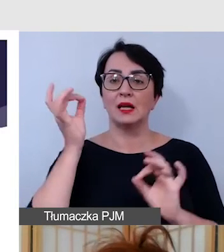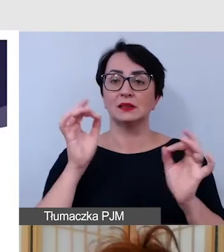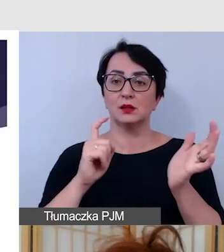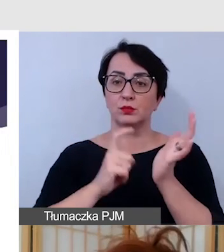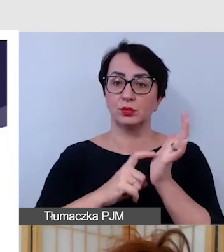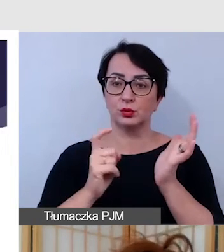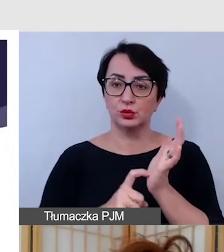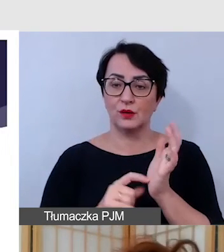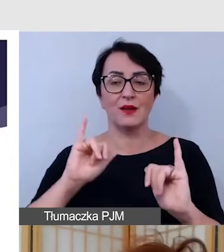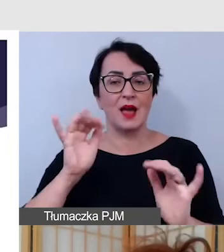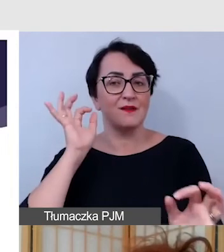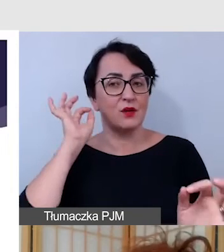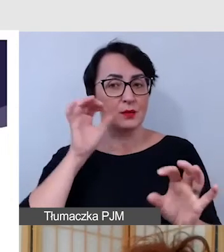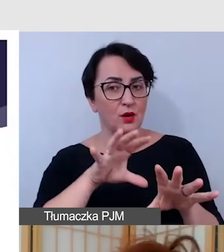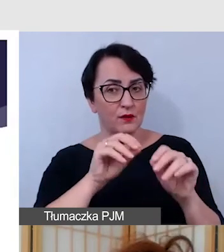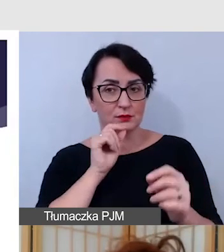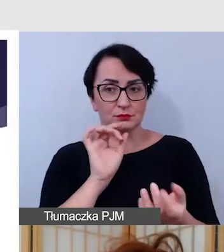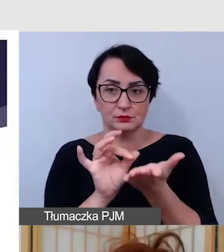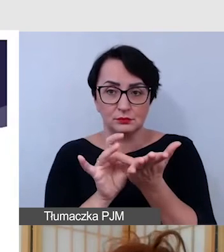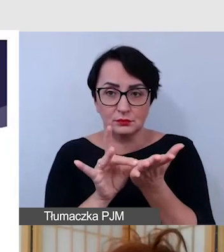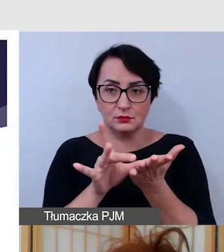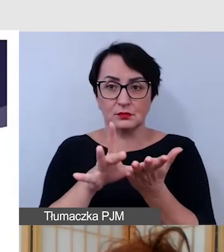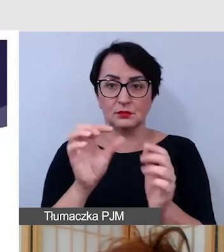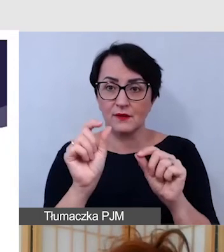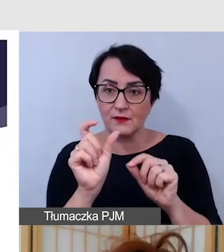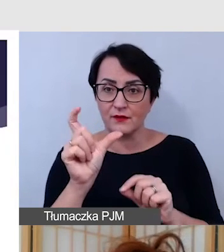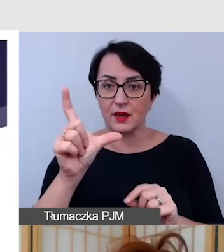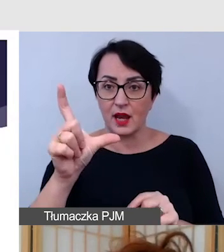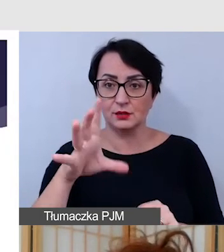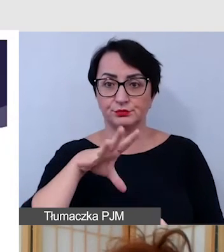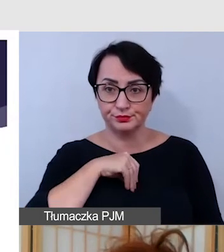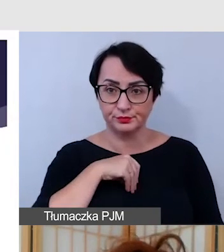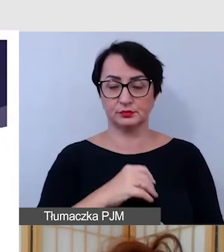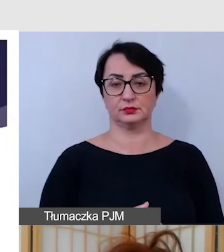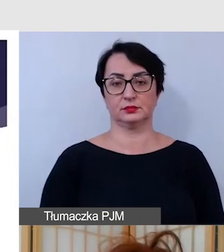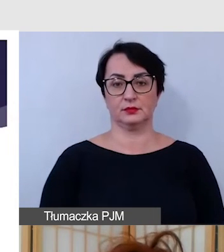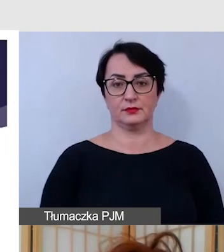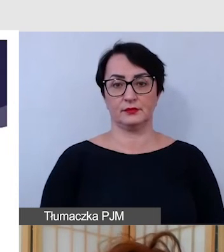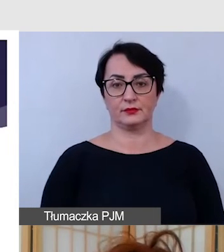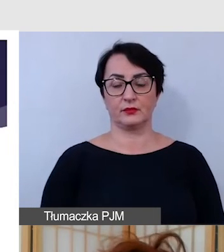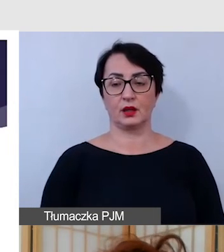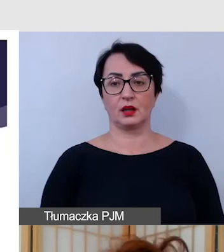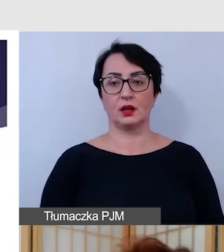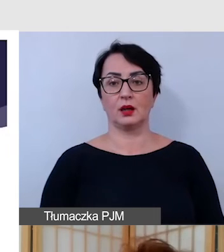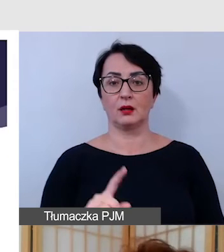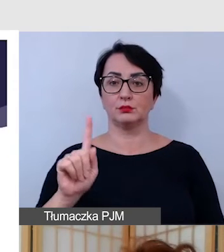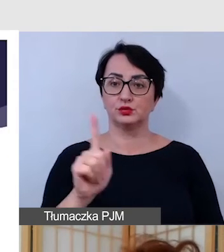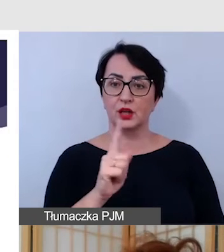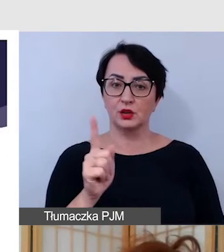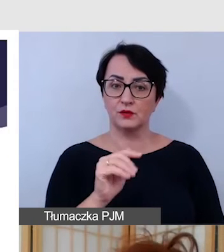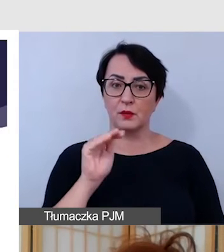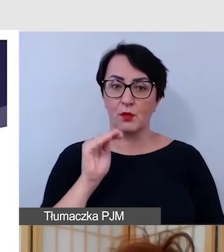docieramy do informacji, czy za pomocą dwóch palców sobie powiększamy jakiś obraz, czy za pomocą przesuwania